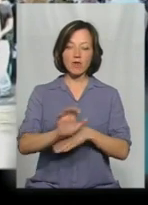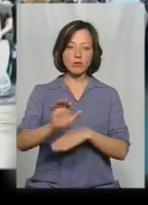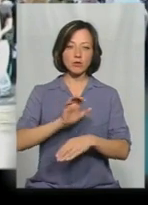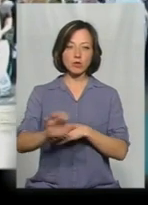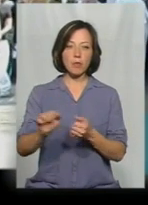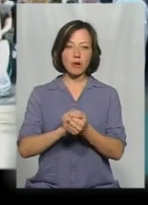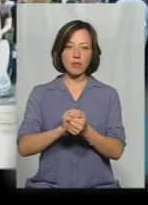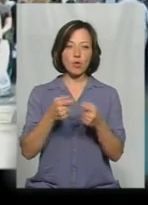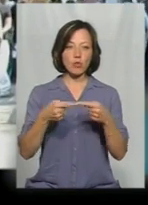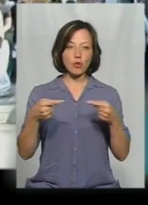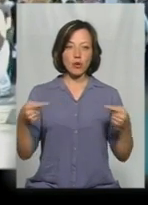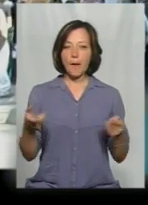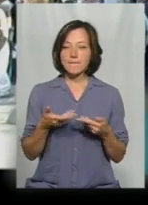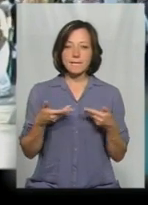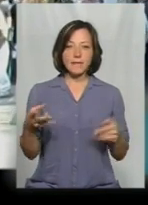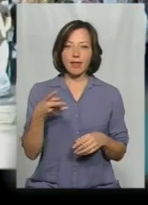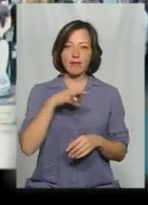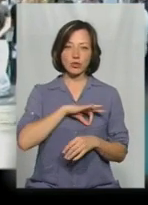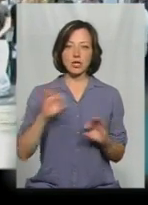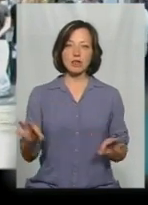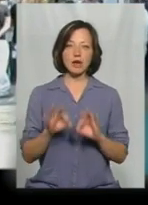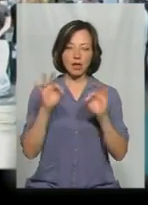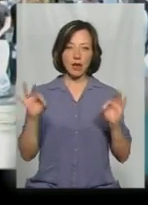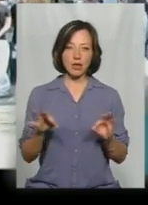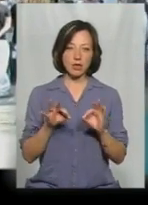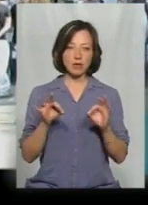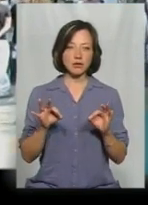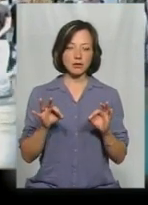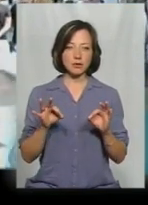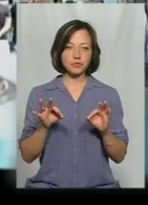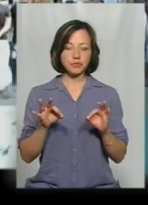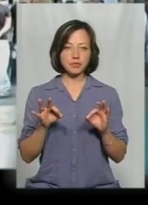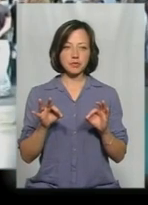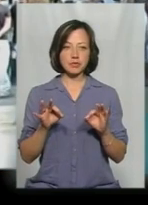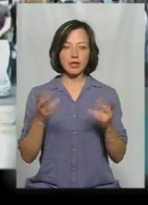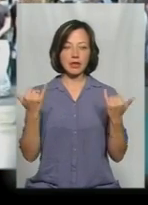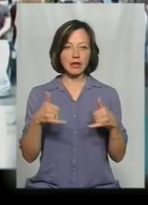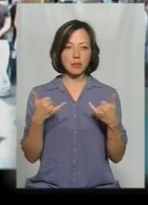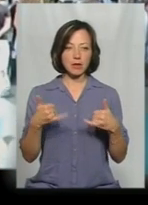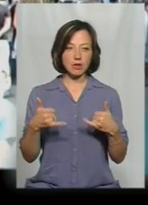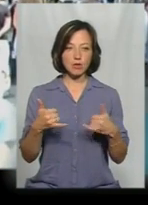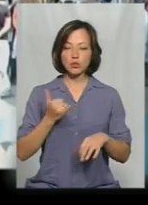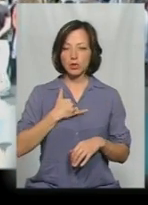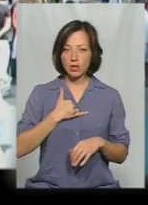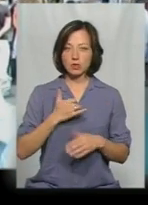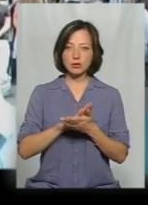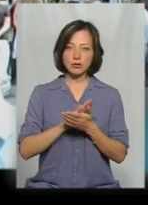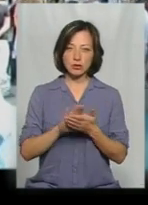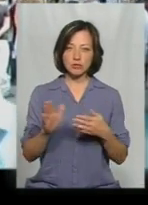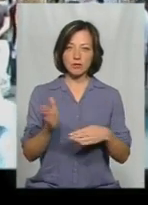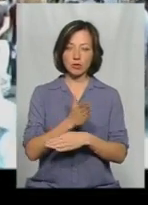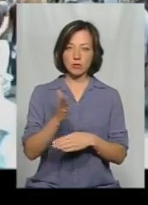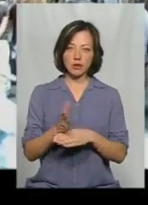продукції. Ми не використовуємо ніяких хімікатів. Тобто в нас йде сугубо